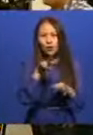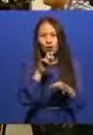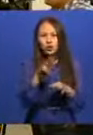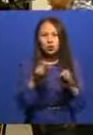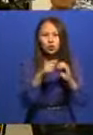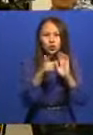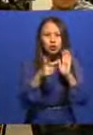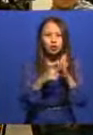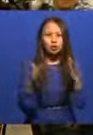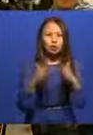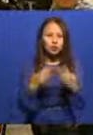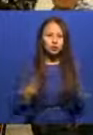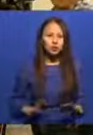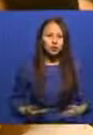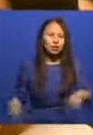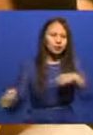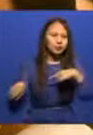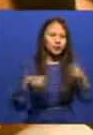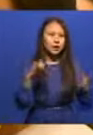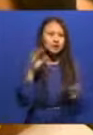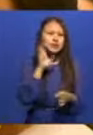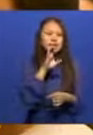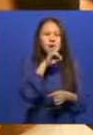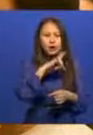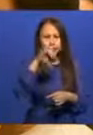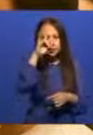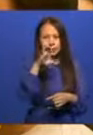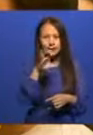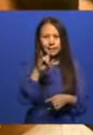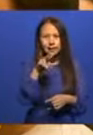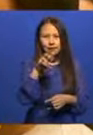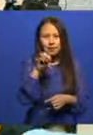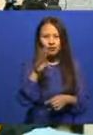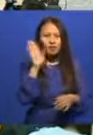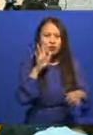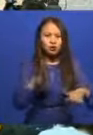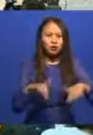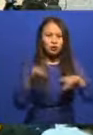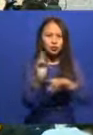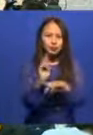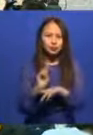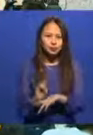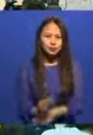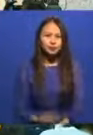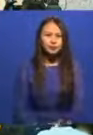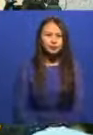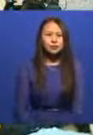қауіпсіз жерге көшірілді. Бұл ұнтанда сол үшін Қазақстан обылсындағы сілет өзенінің арнасында бөге үшімістары жүріп жатыр.